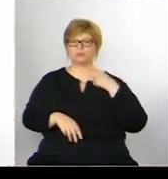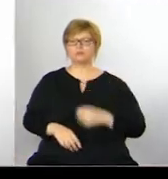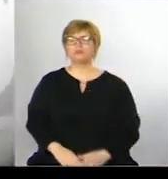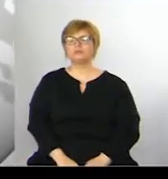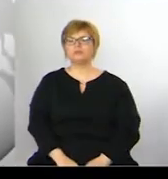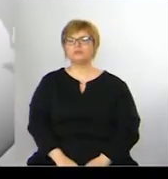Ďakujem